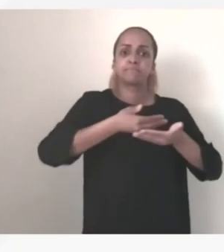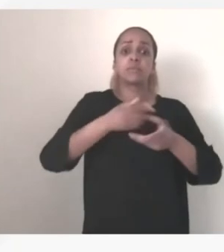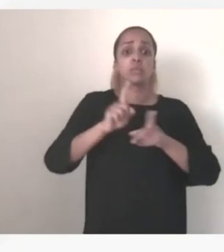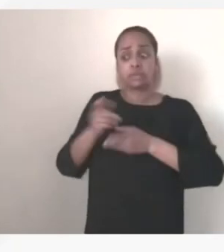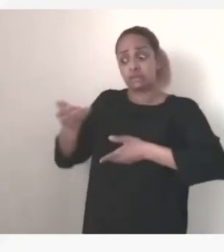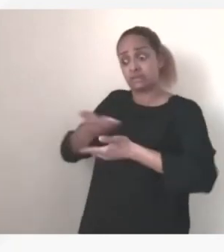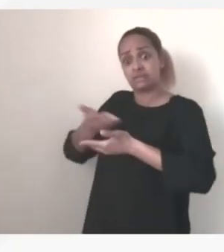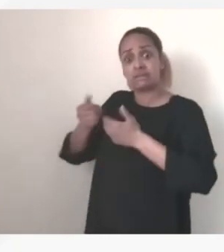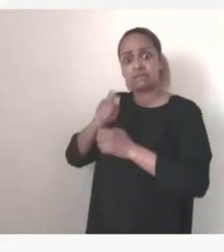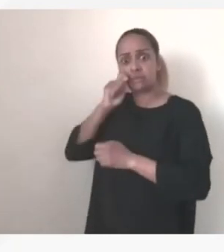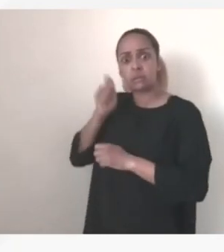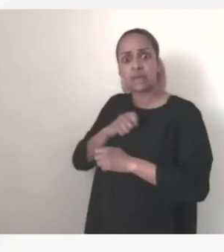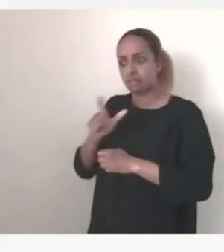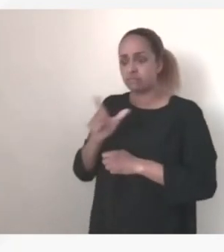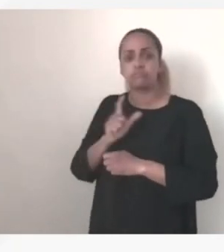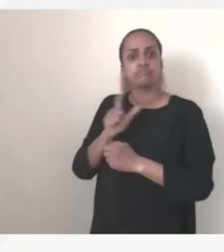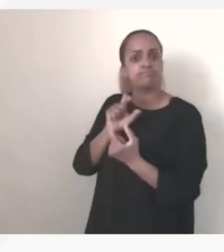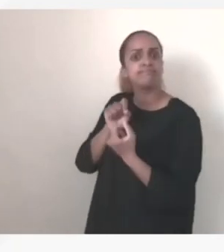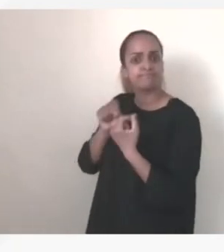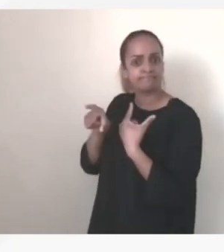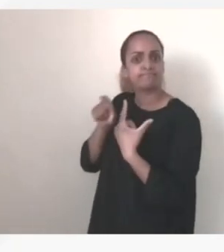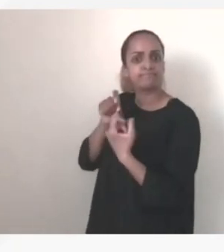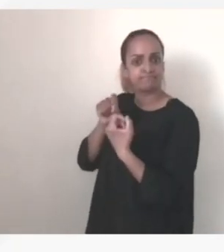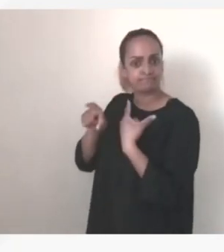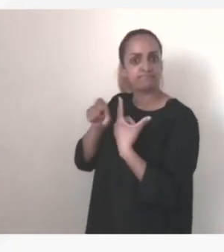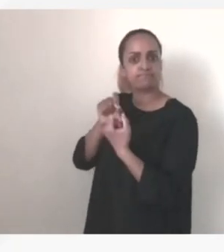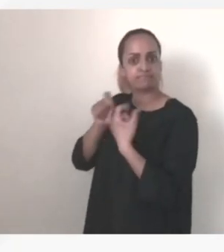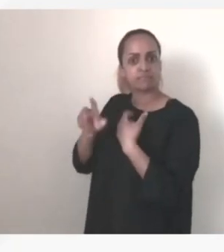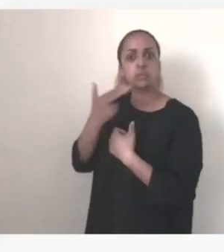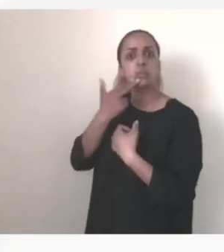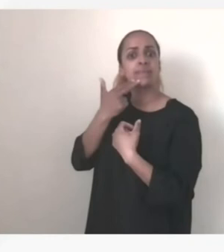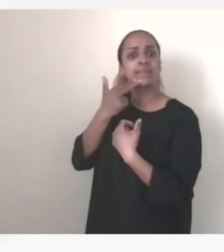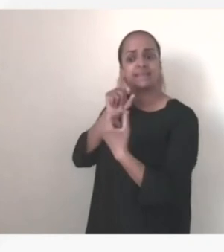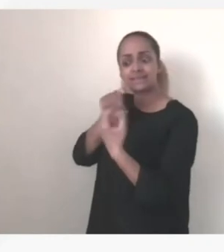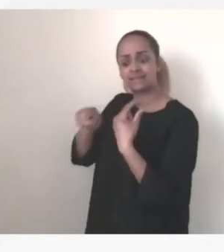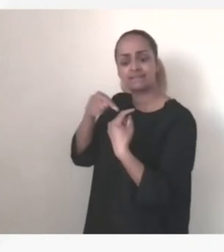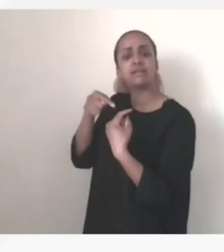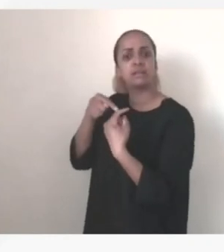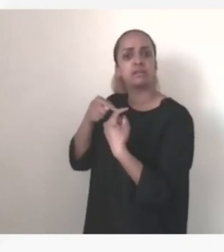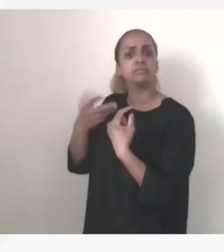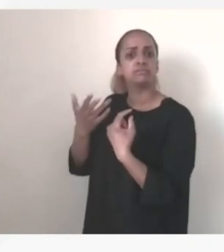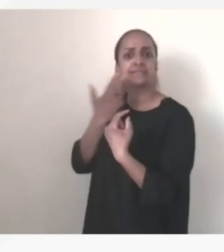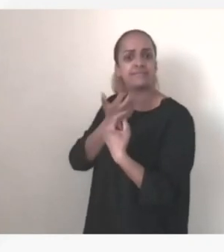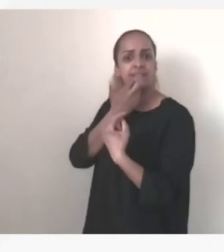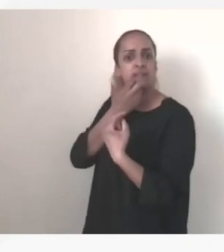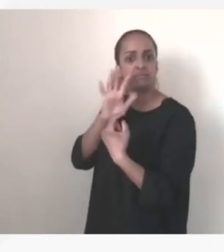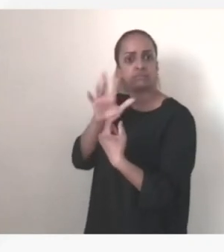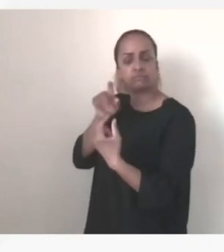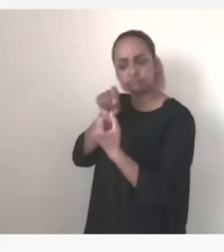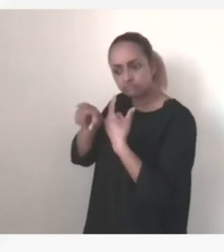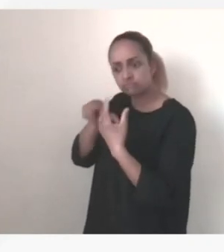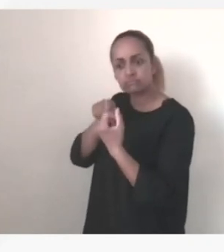sur les canaux civils et que donc de ce que nous pouvons voir mais encore une fois je reste très prudent il n'y a pas de en tout cas